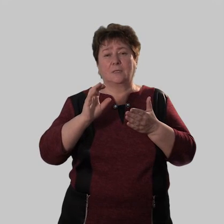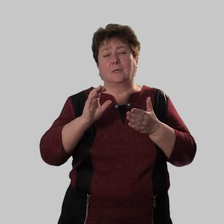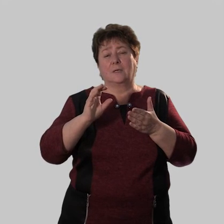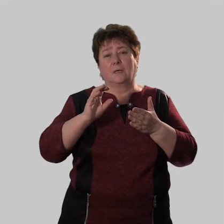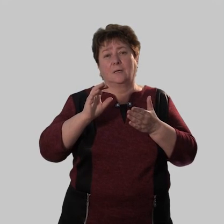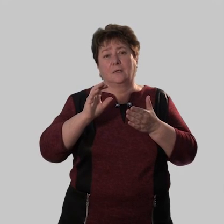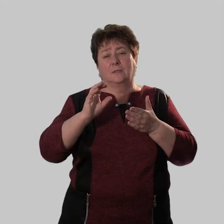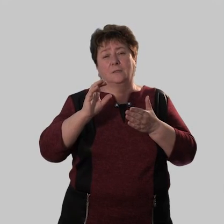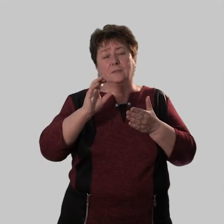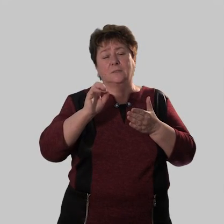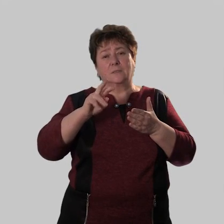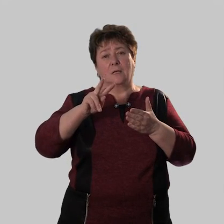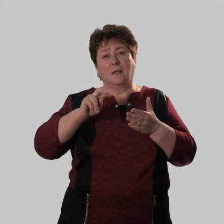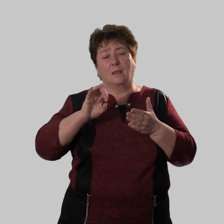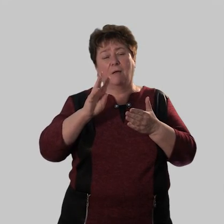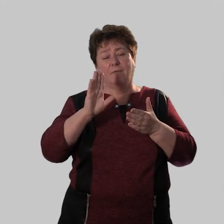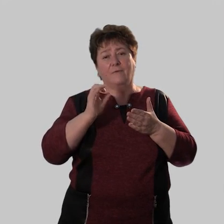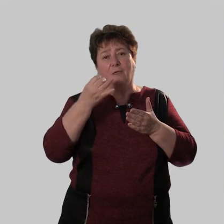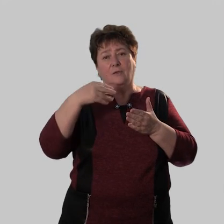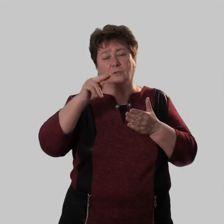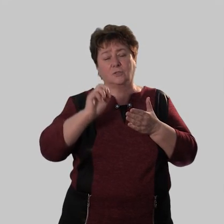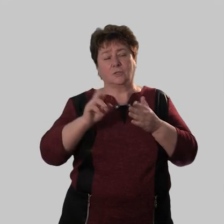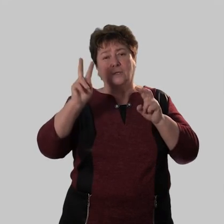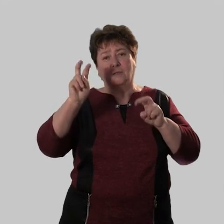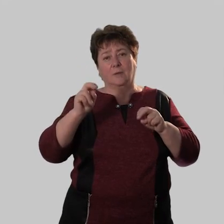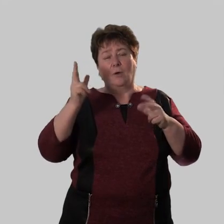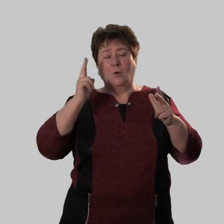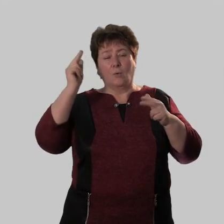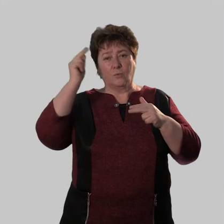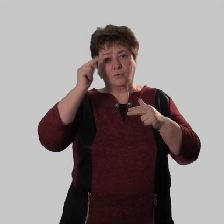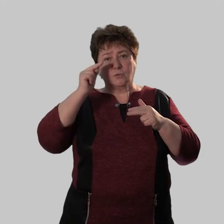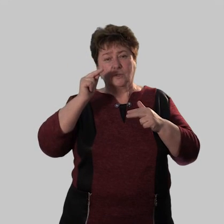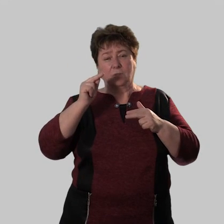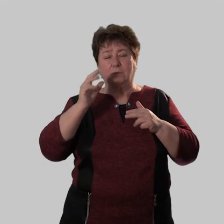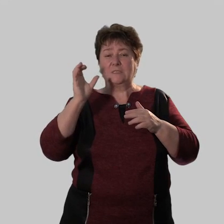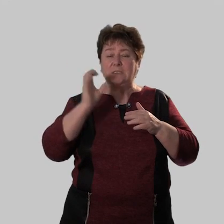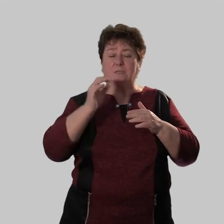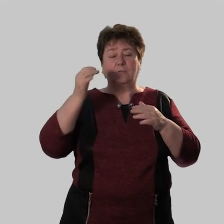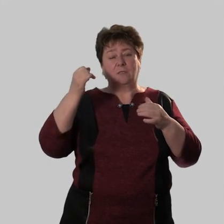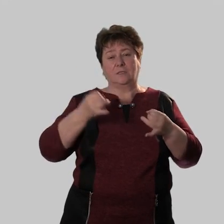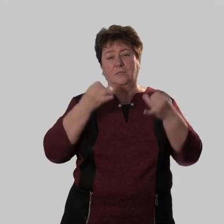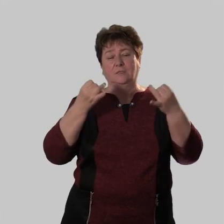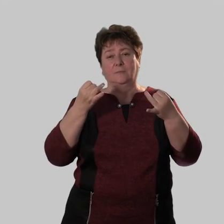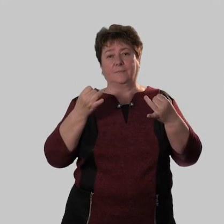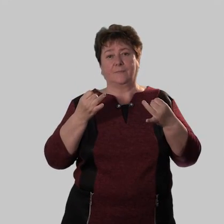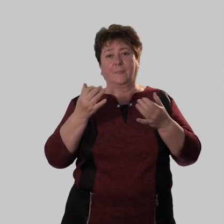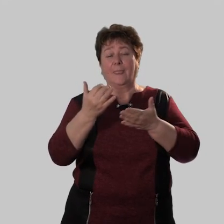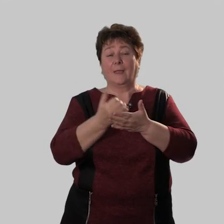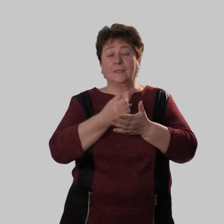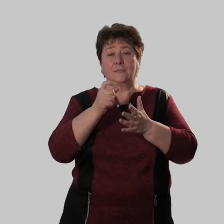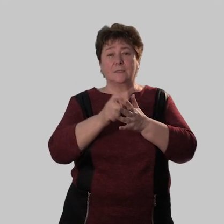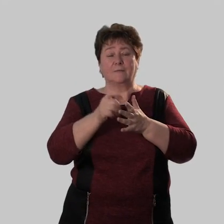Симона Львовича Соловейчика на тему «Учение с увлечением».